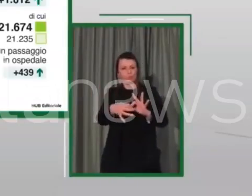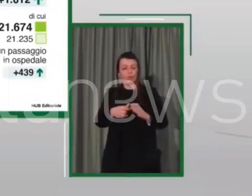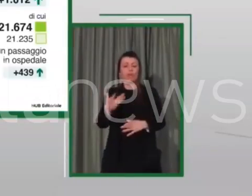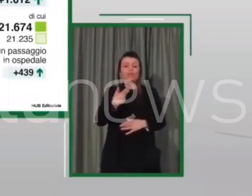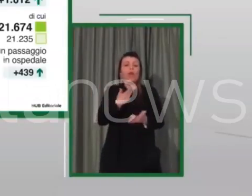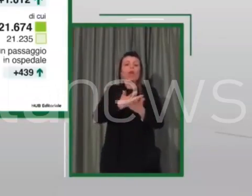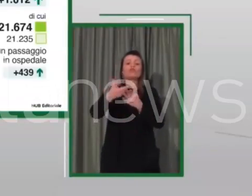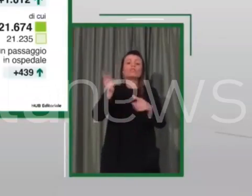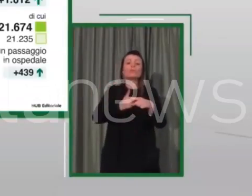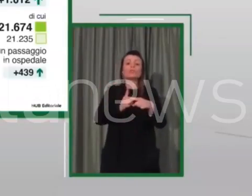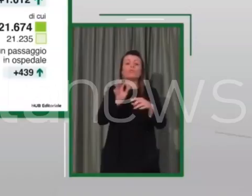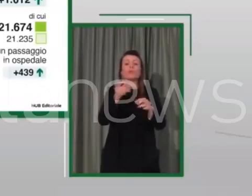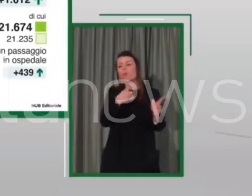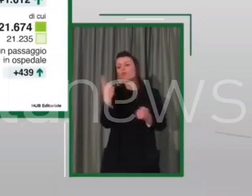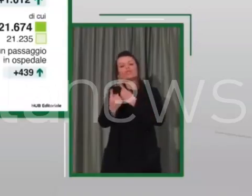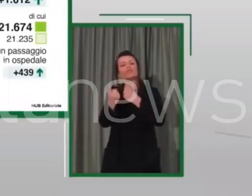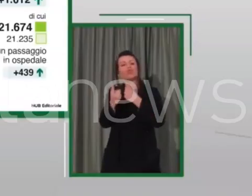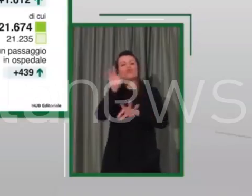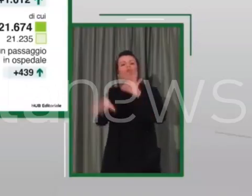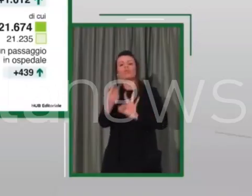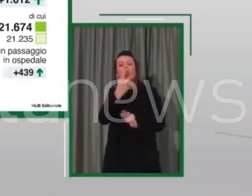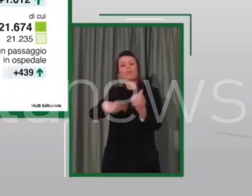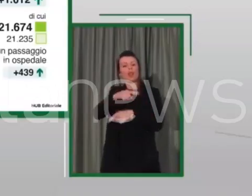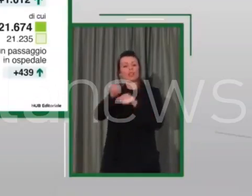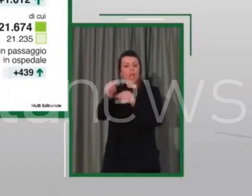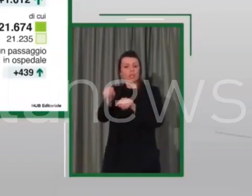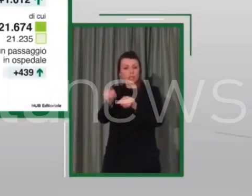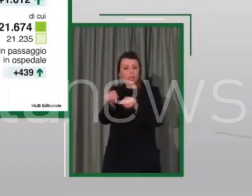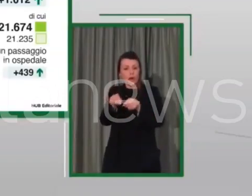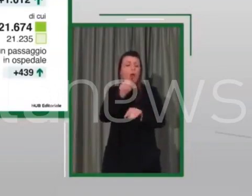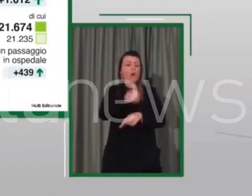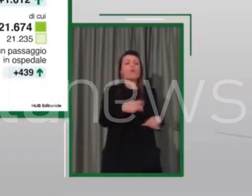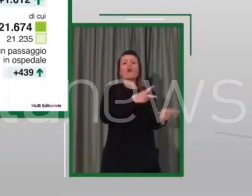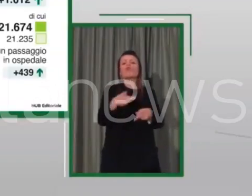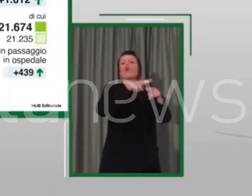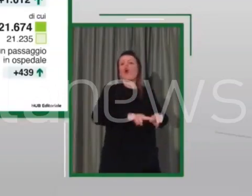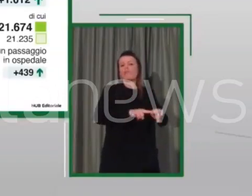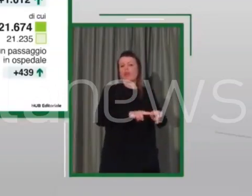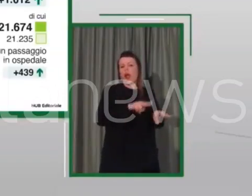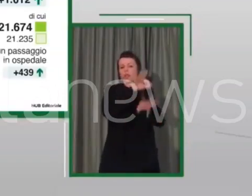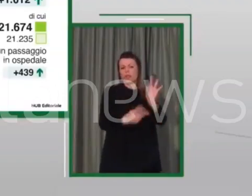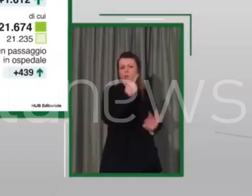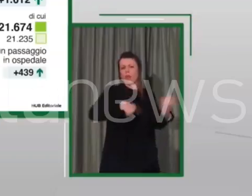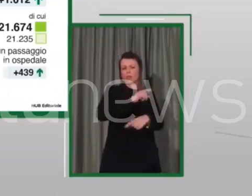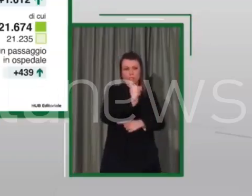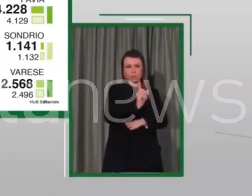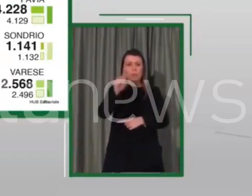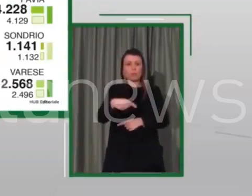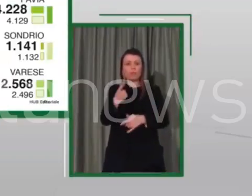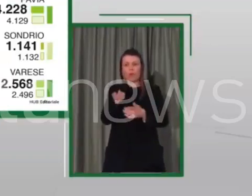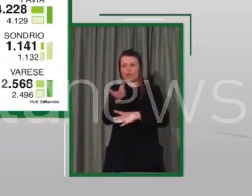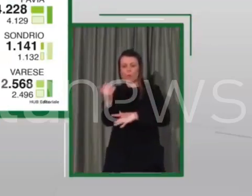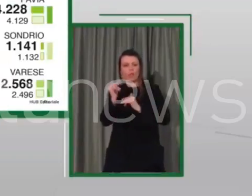ricoverati in terapia intensiva, i ricoverati non in terapia intensiva e soprattutto i dimessi. Notizie dunque che